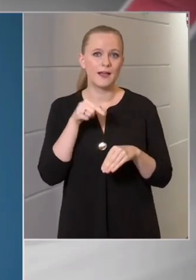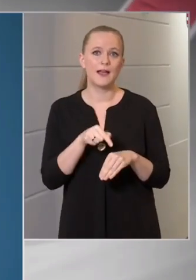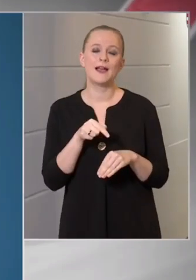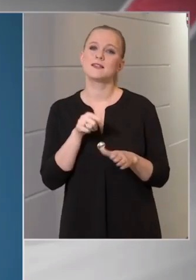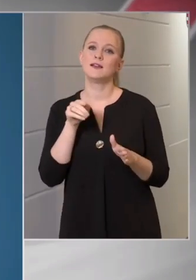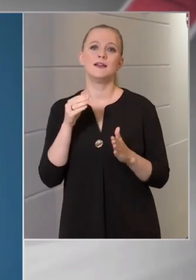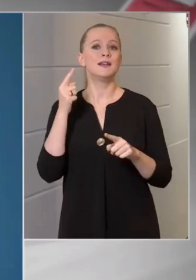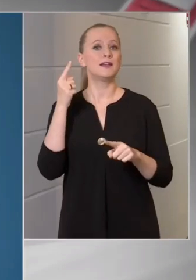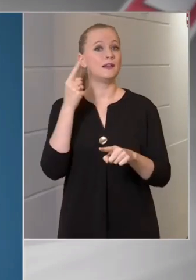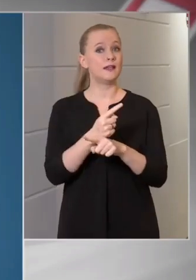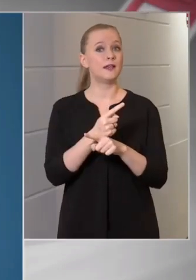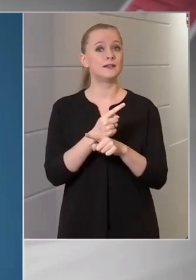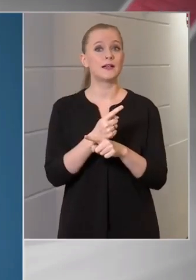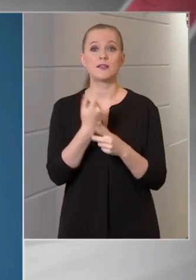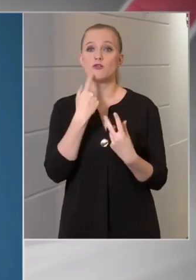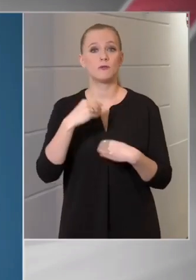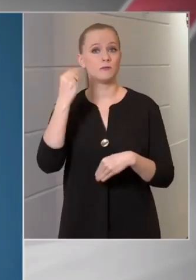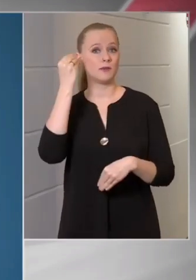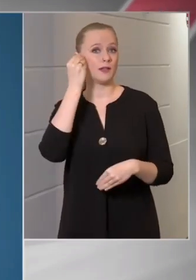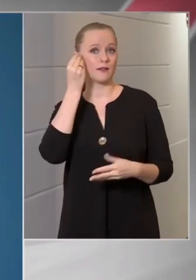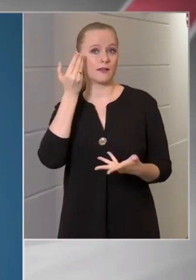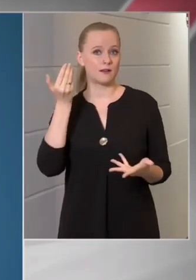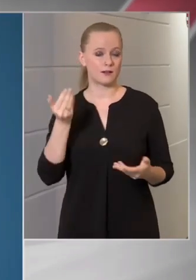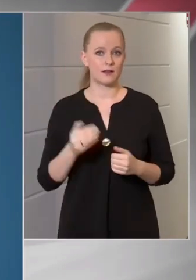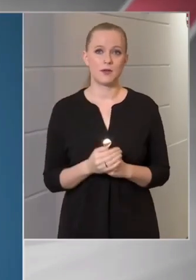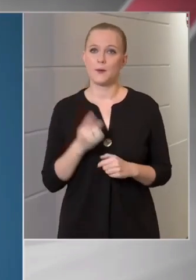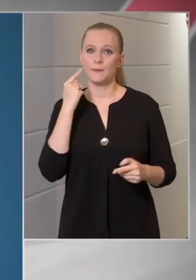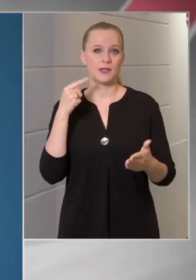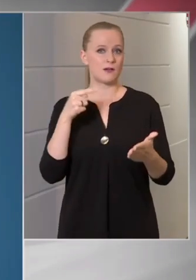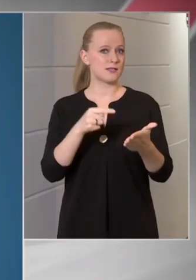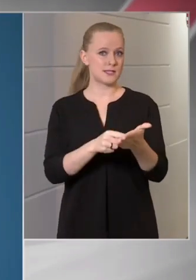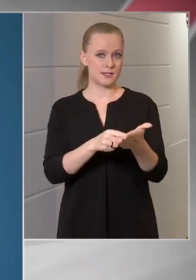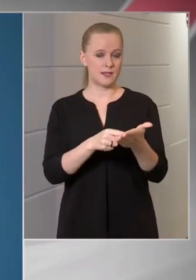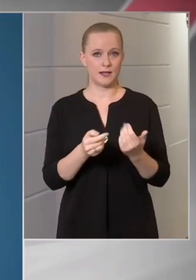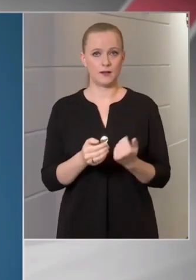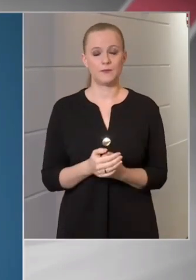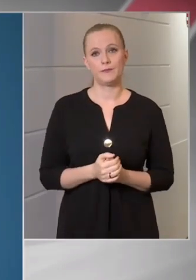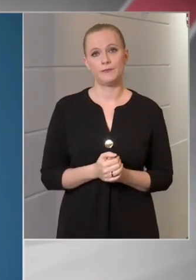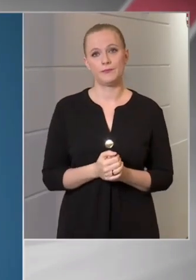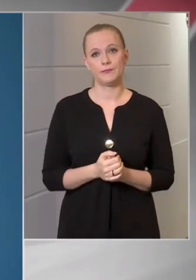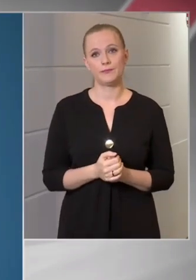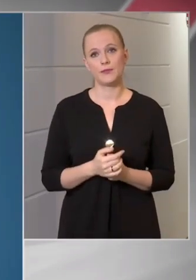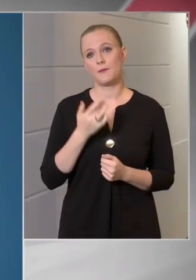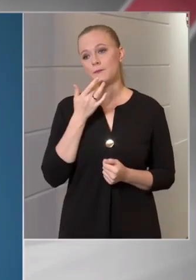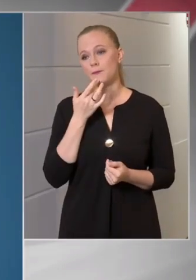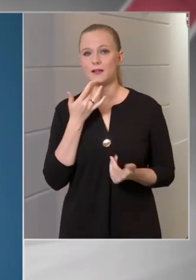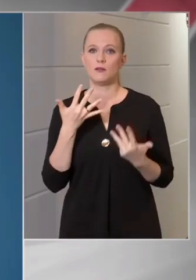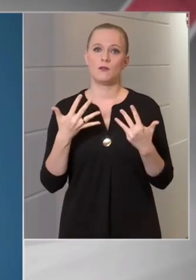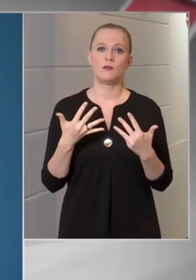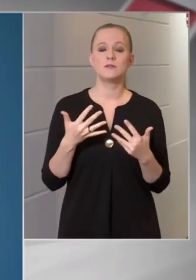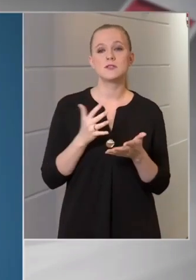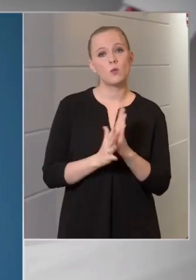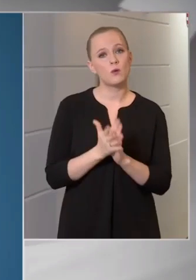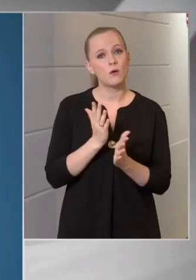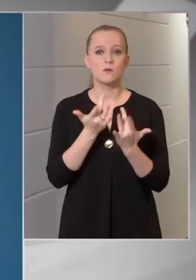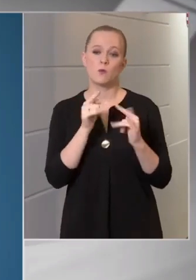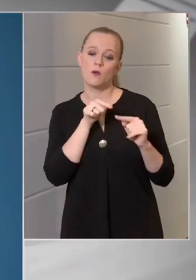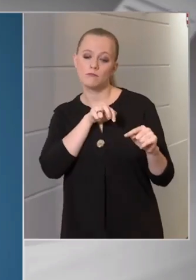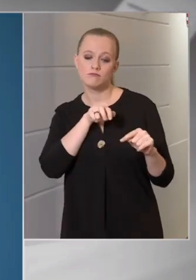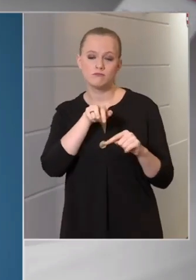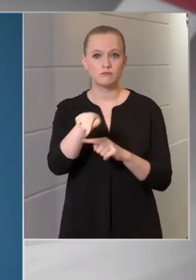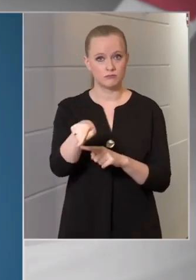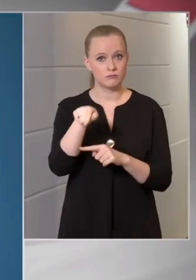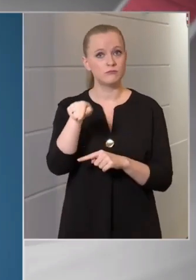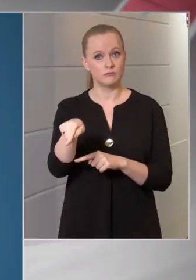rendelkezésnek mi az értelme és mi a célja. Hogyha betérünk egy szórakozó helyre, akkor